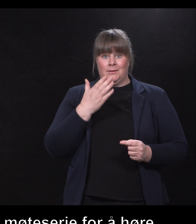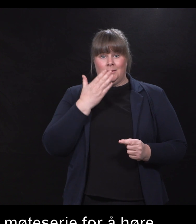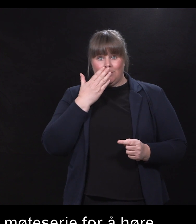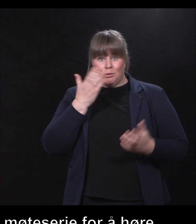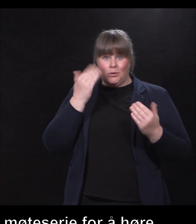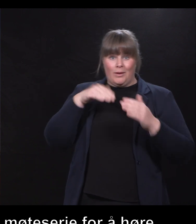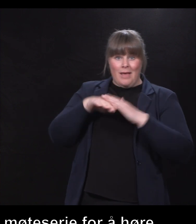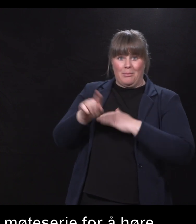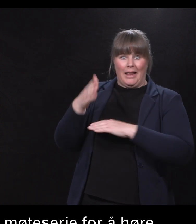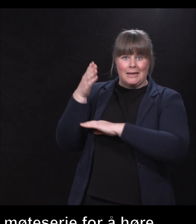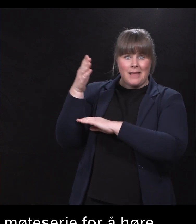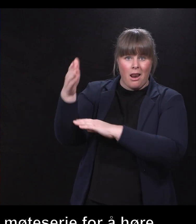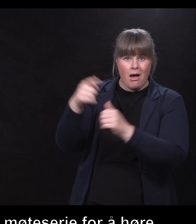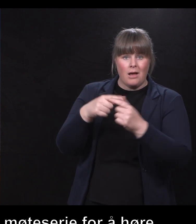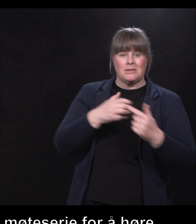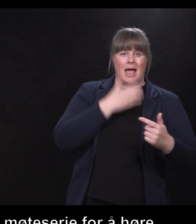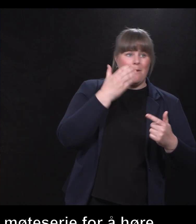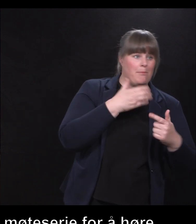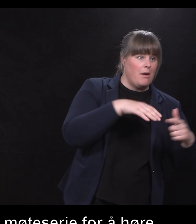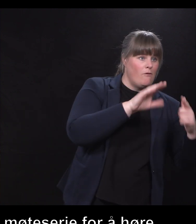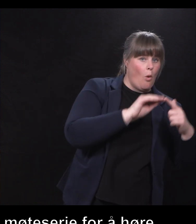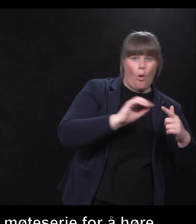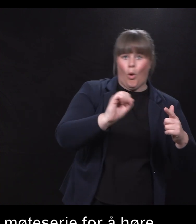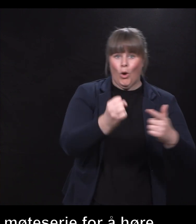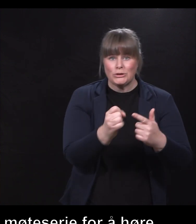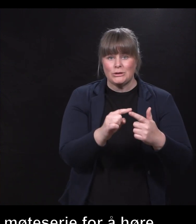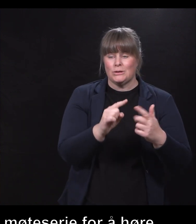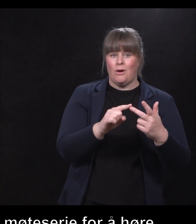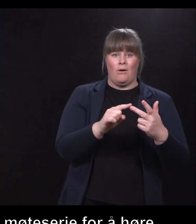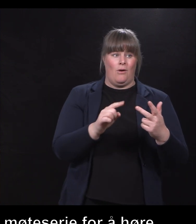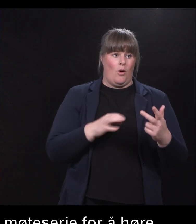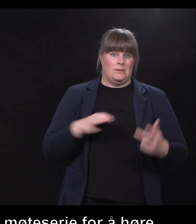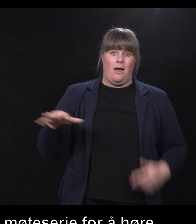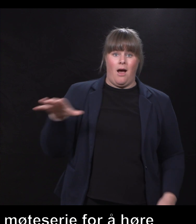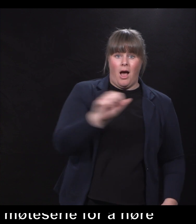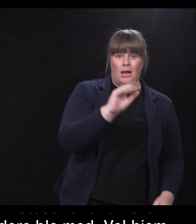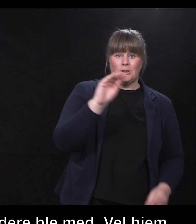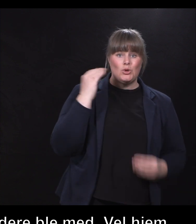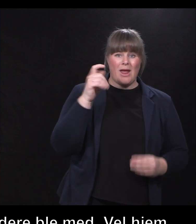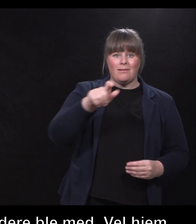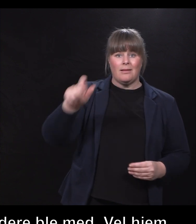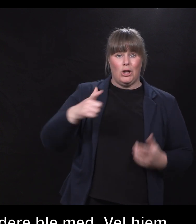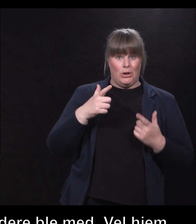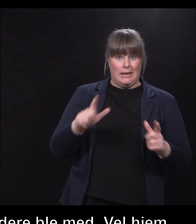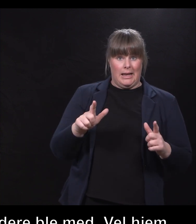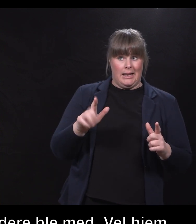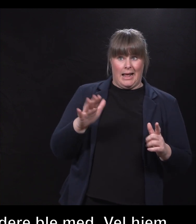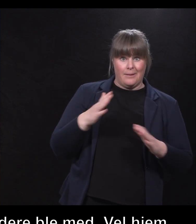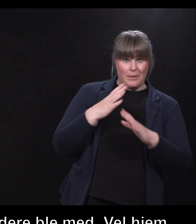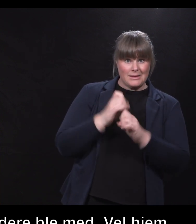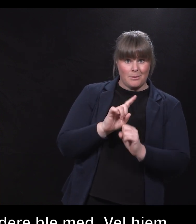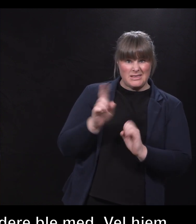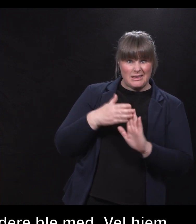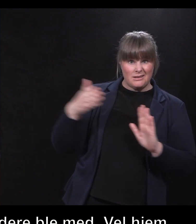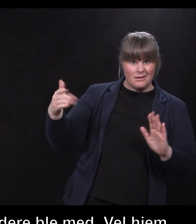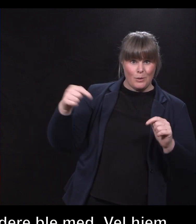og eplevår og høst og alt som er, og så får vi ønske alle studentene lykke til. vet ikke om det er eksamens tider snart, men